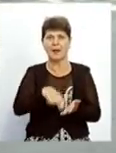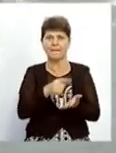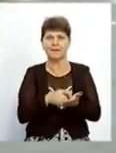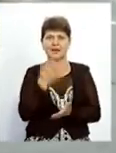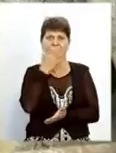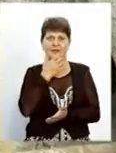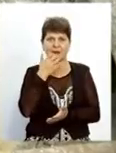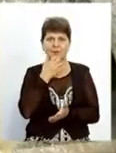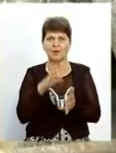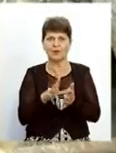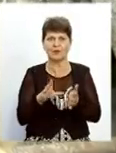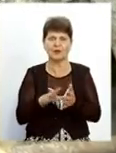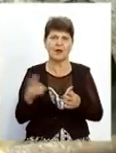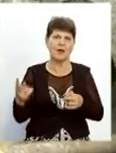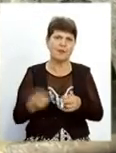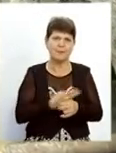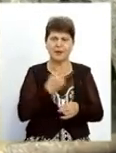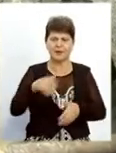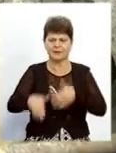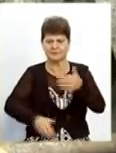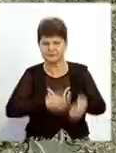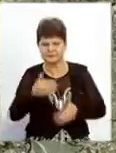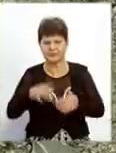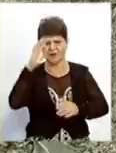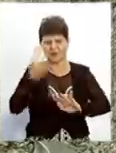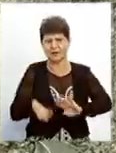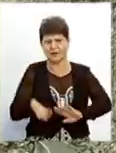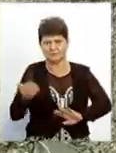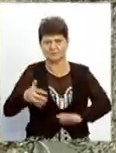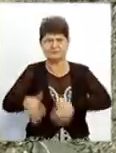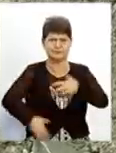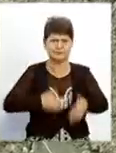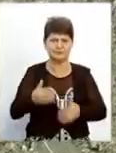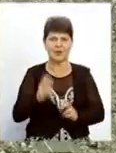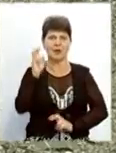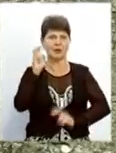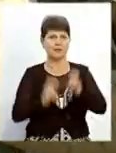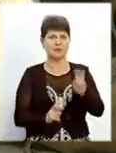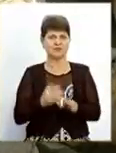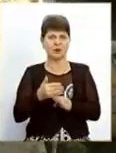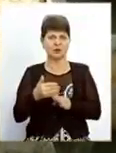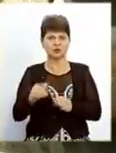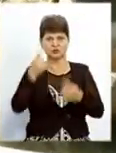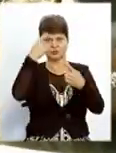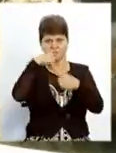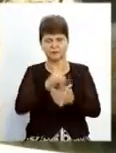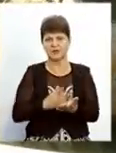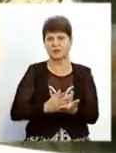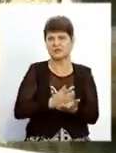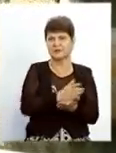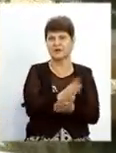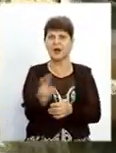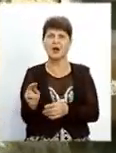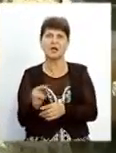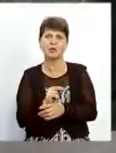передали без землеринних, вантажопідйомних та відкачуючих машин. Тож підприємство значну частину персоналу і техніки спрямувало саме на